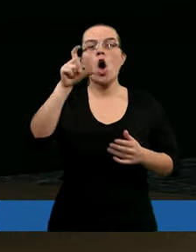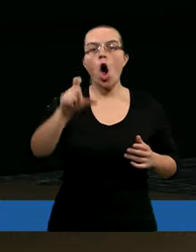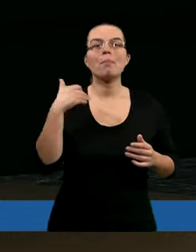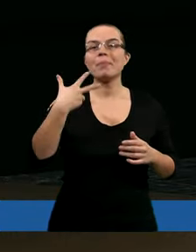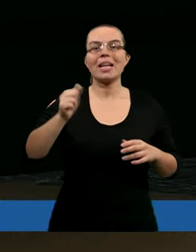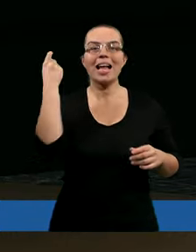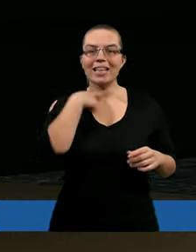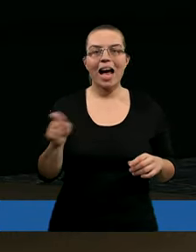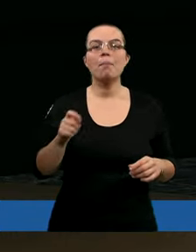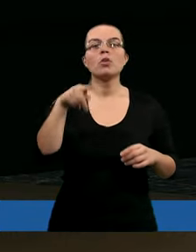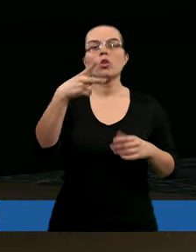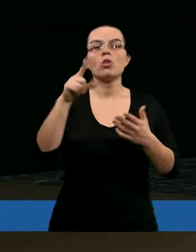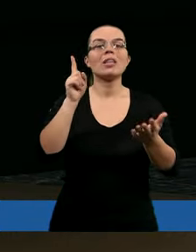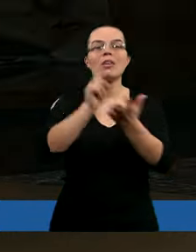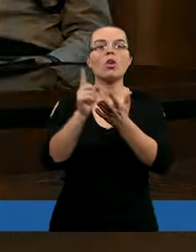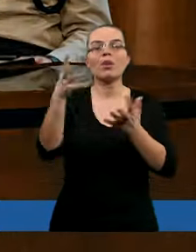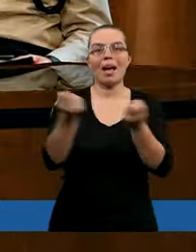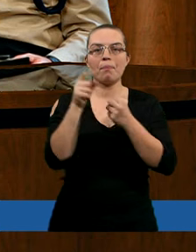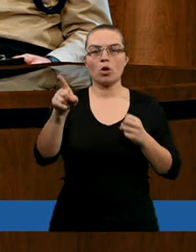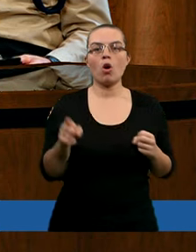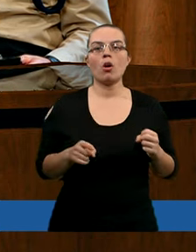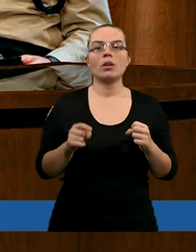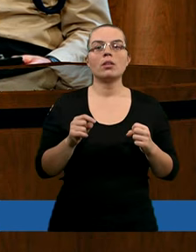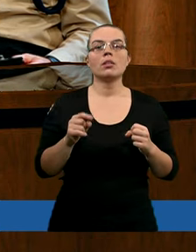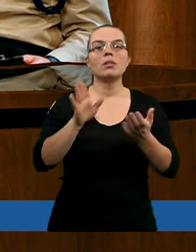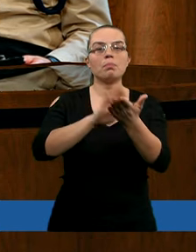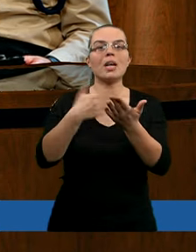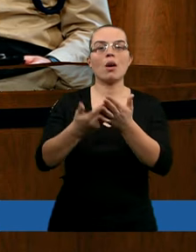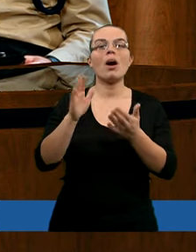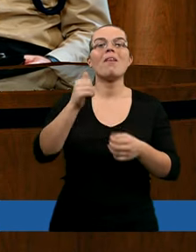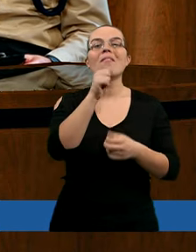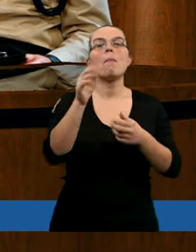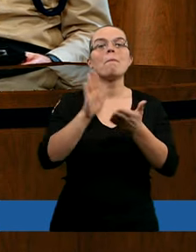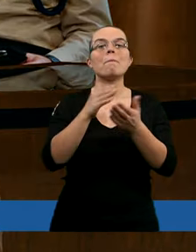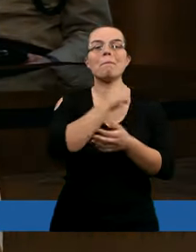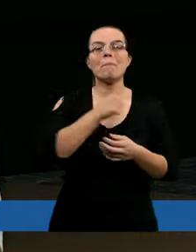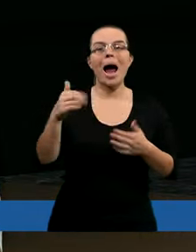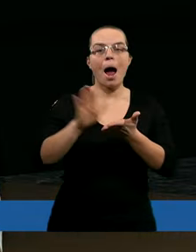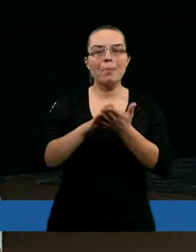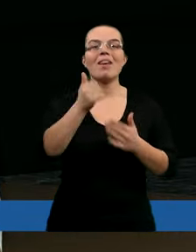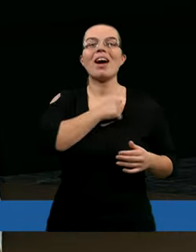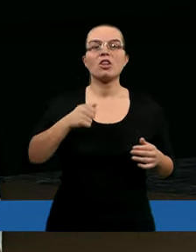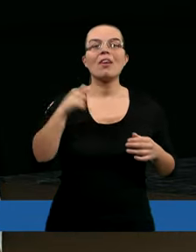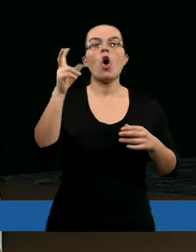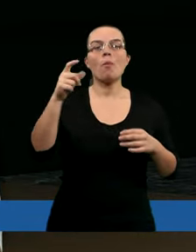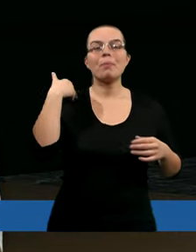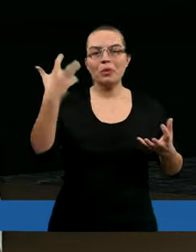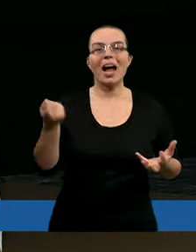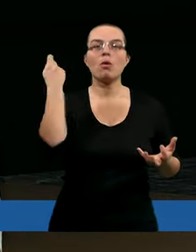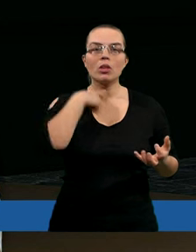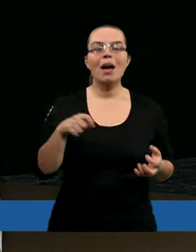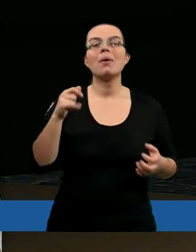i zabił, przeciw nim będę ufał. Lub przekład Biblii warszawsko-prawskiej. Choćby chciał mnie zabić,